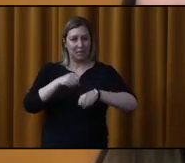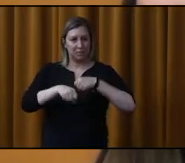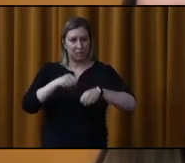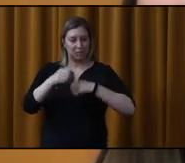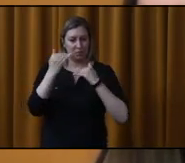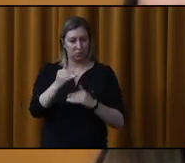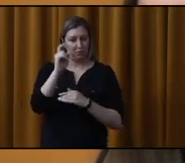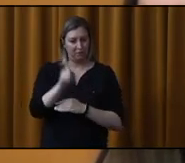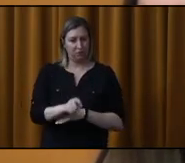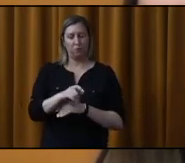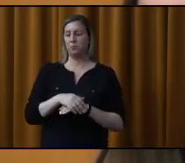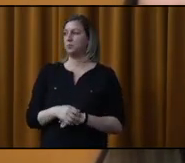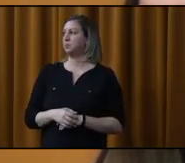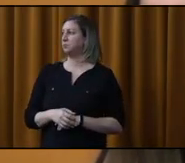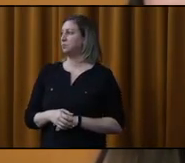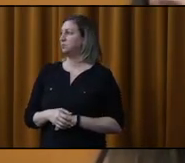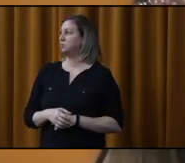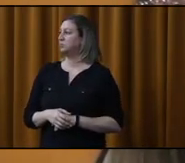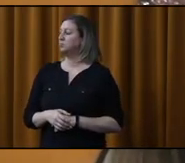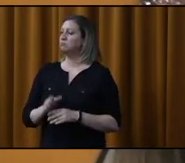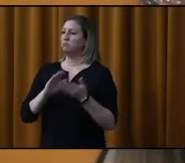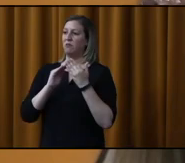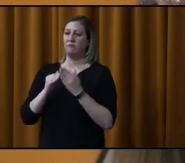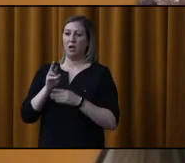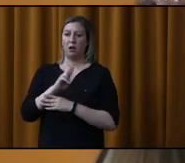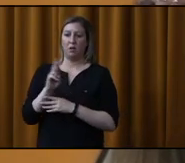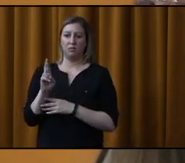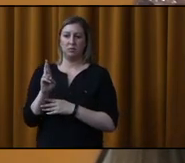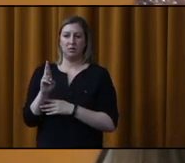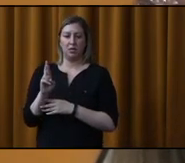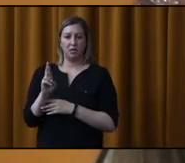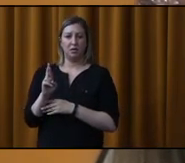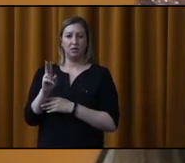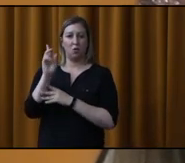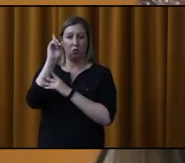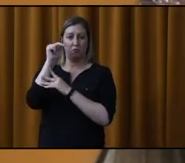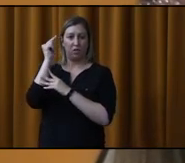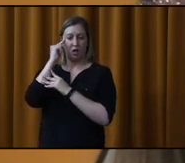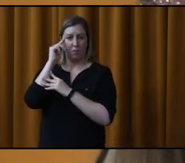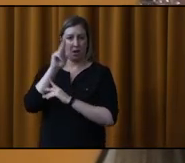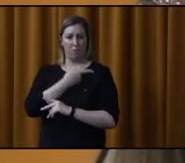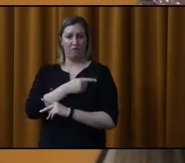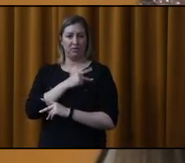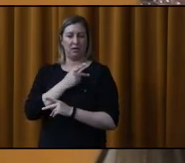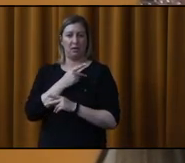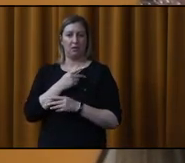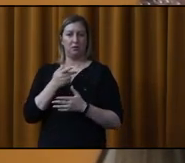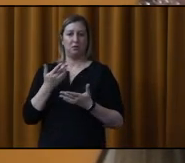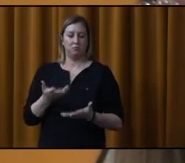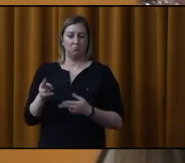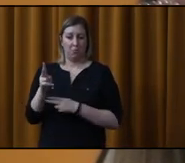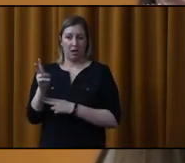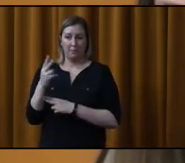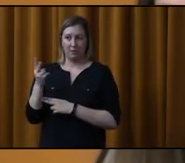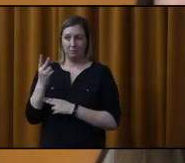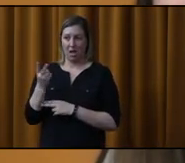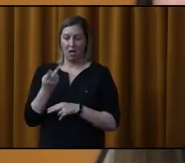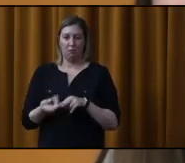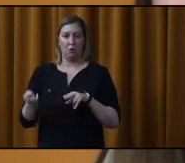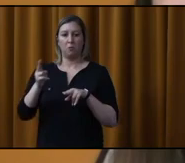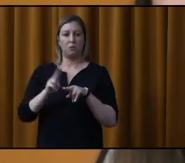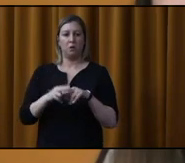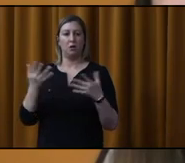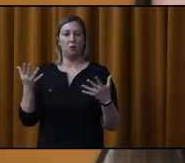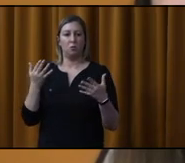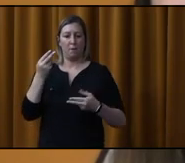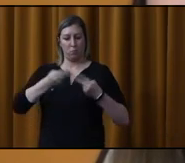usagères de la route. Que la Ville de Repentigny demande au gouvernement provincial d'augmenter rapidement et significativement